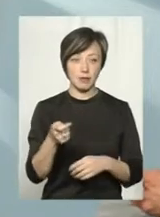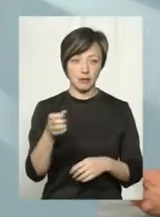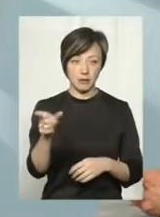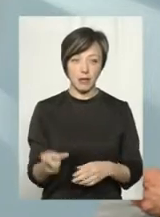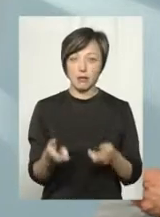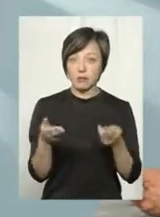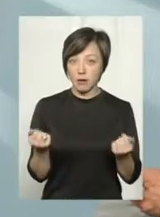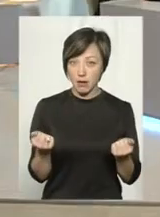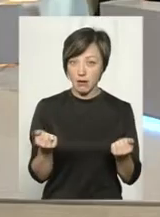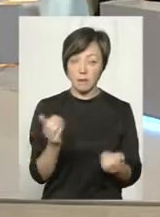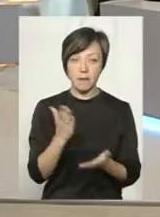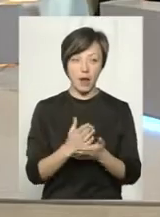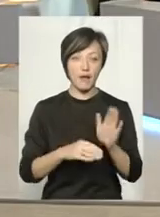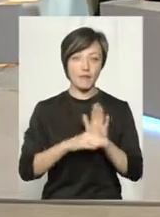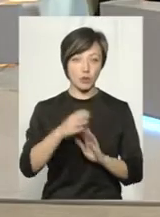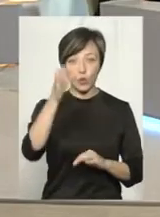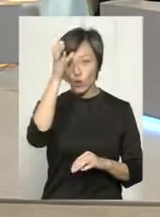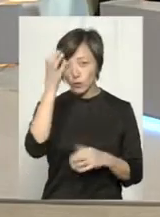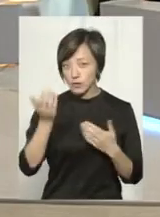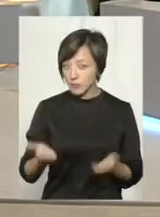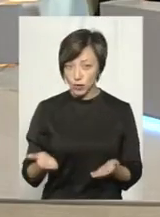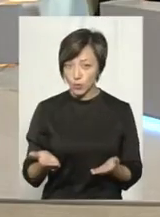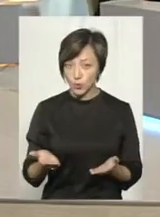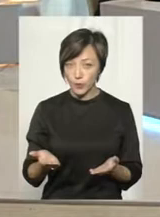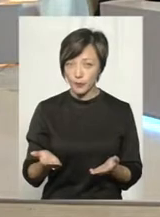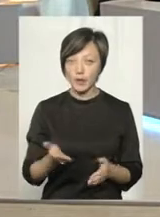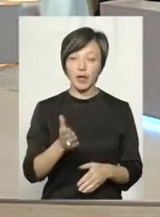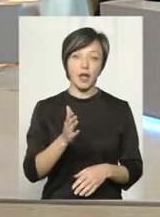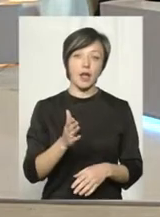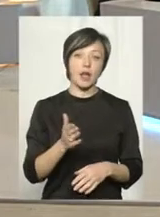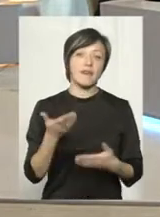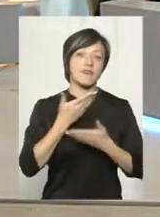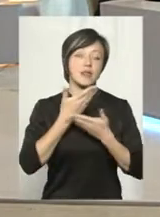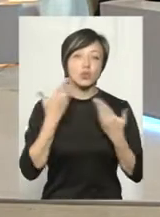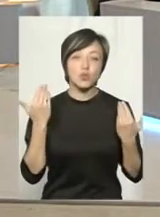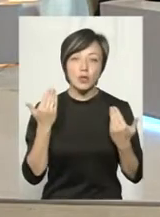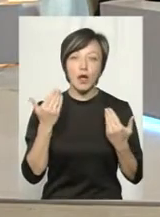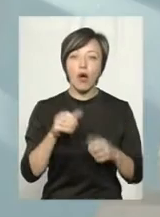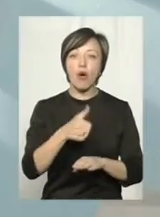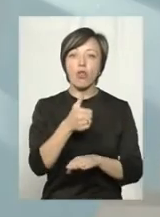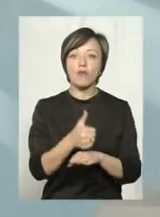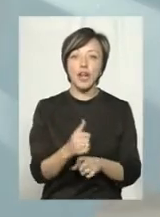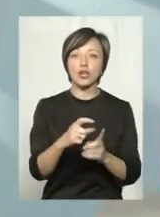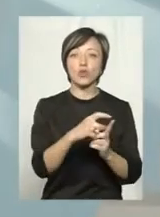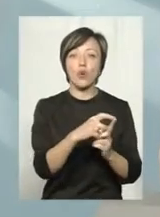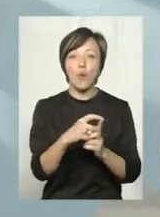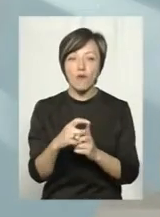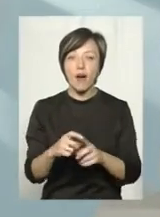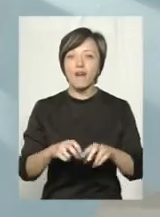Так. Має вищу освіту. Має вищу освіту. 5 років в Відсутнє головне слово.